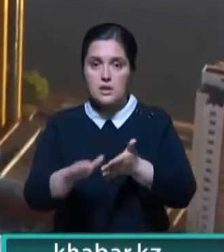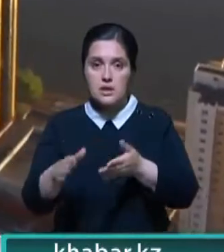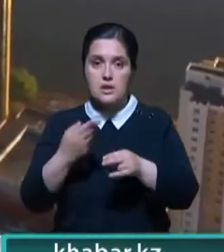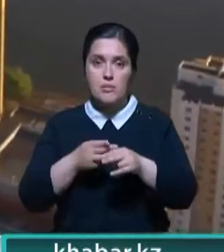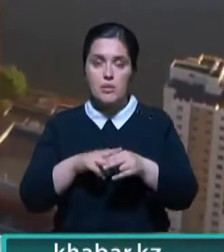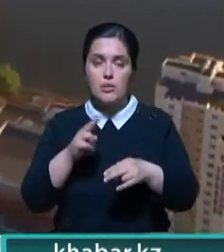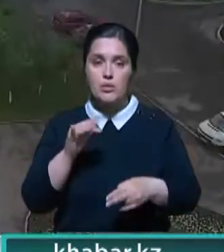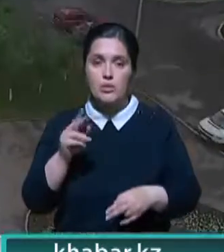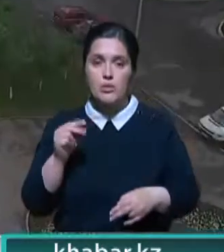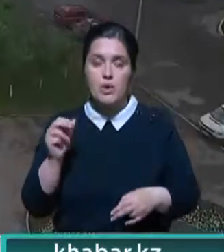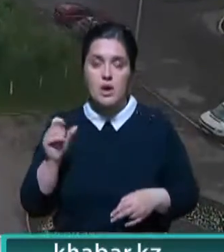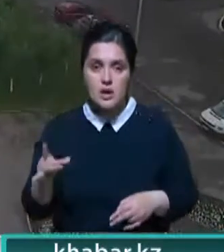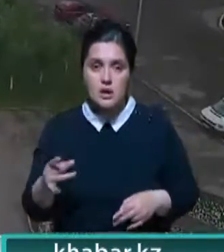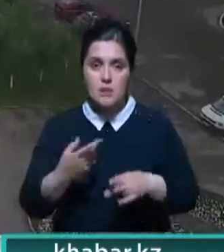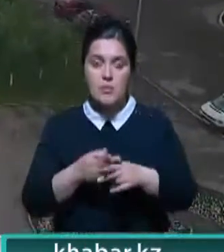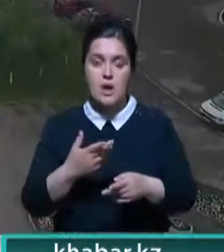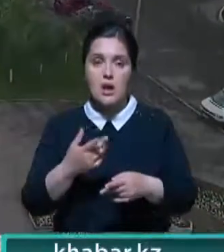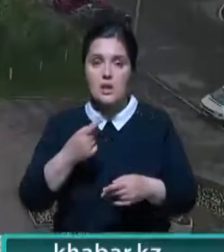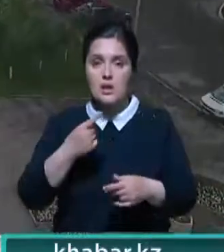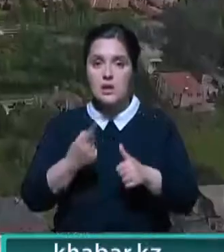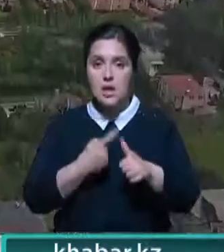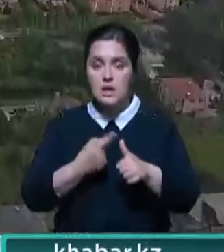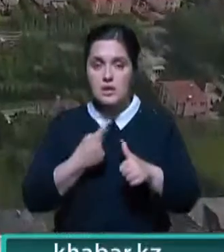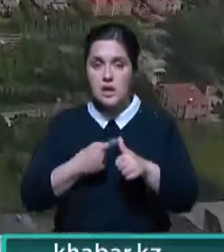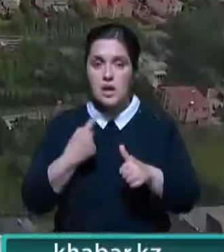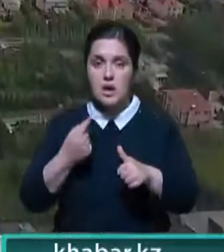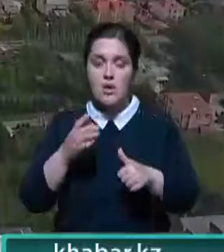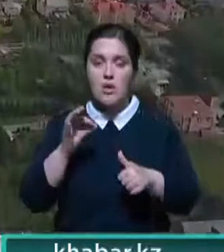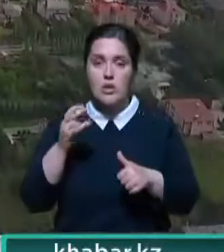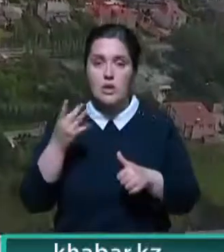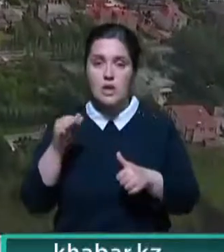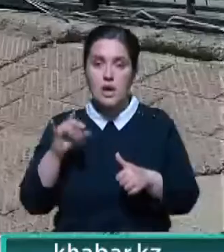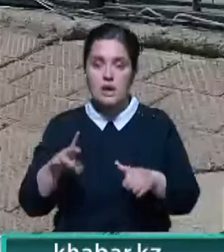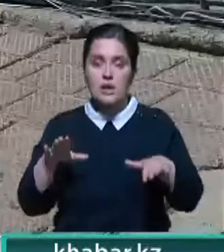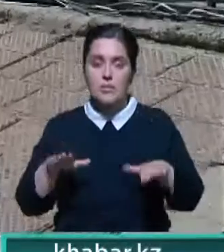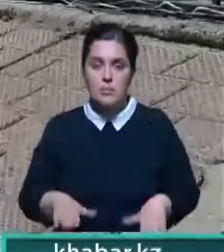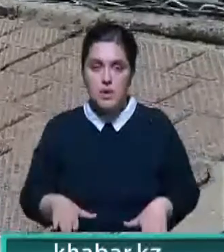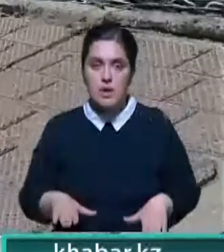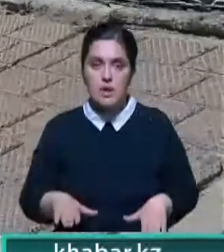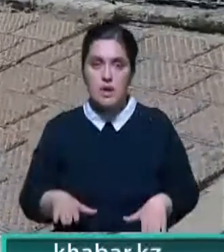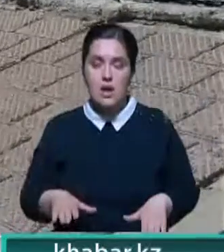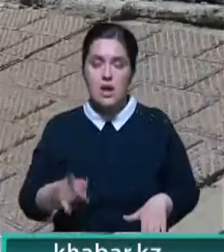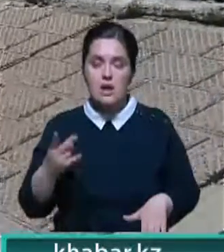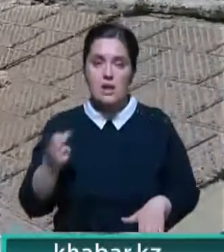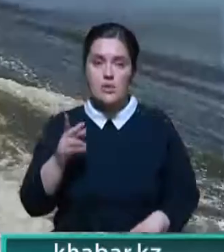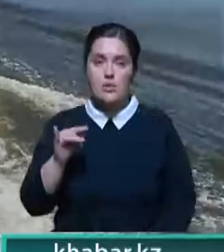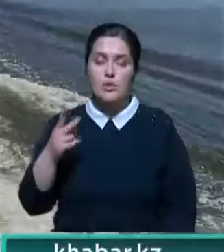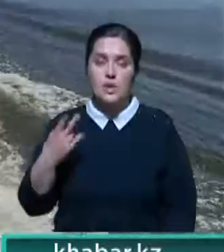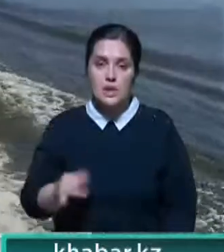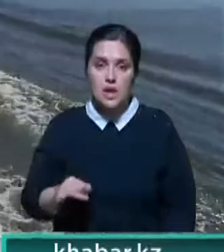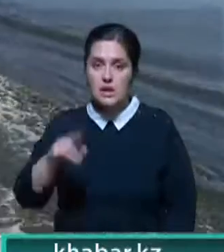практики кулуарных решений эксперты называют создание социальной онлайн-платформы секретариата Национального курултая.